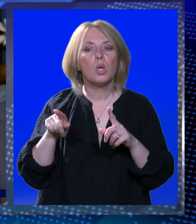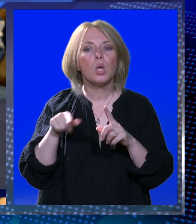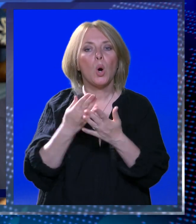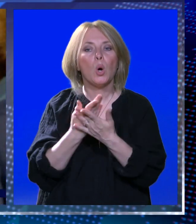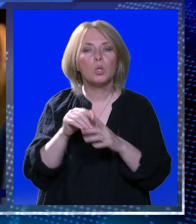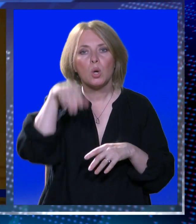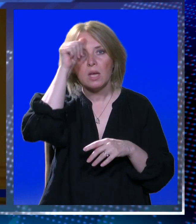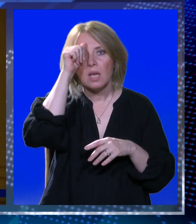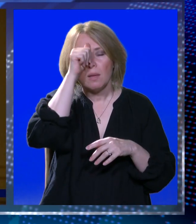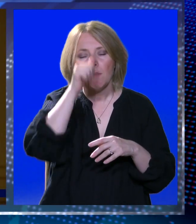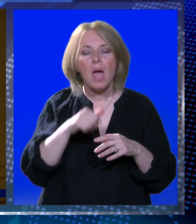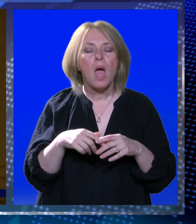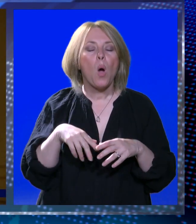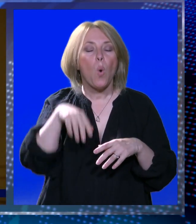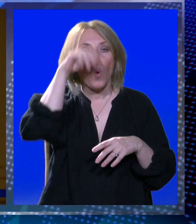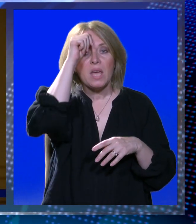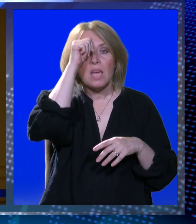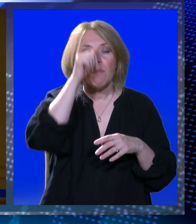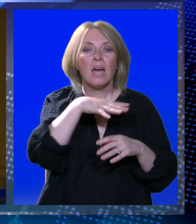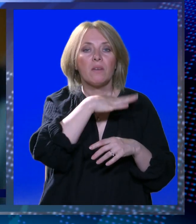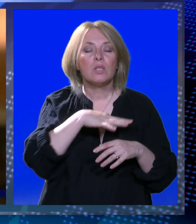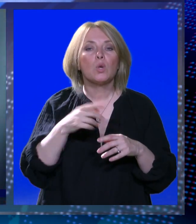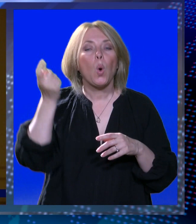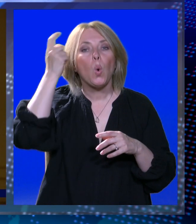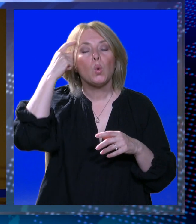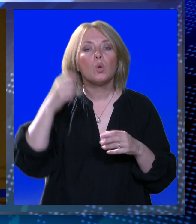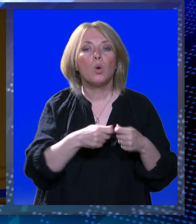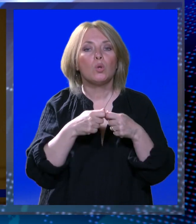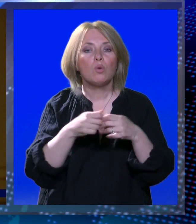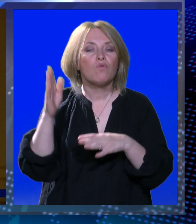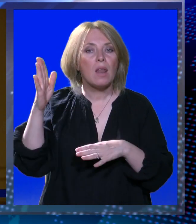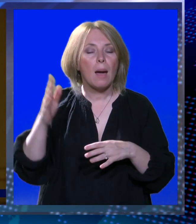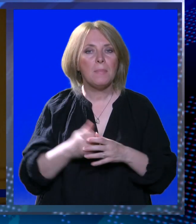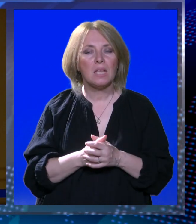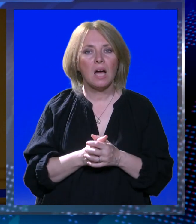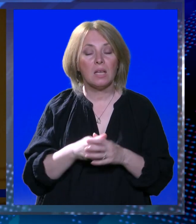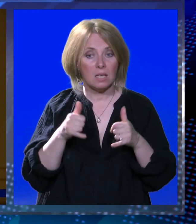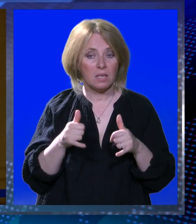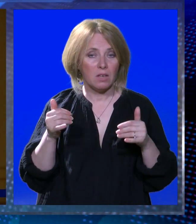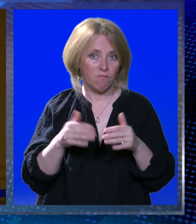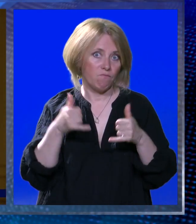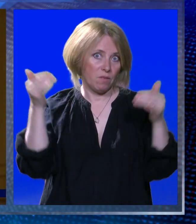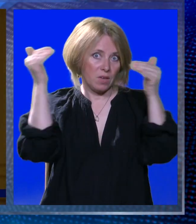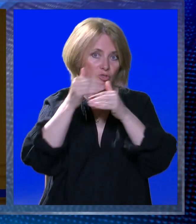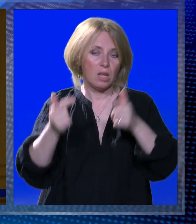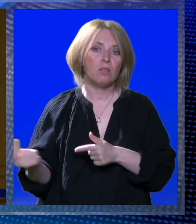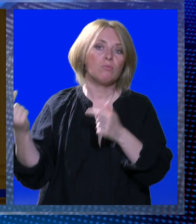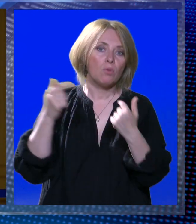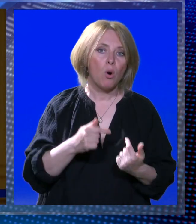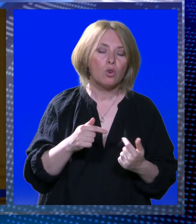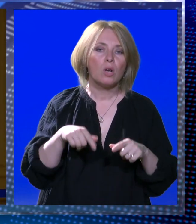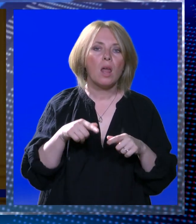u ime Hrvatskog kulturnog društva Napredak, u ime našeg predsjednika, gospodina Ivana Maslaća, da ste večeras odvojili vremena